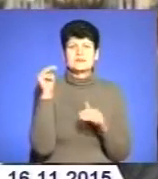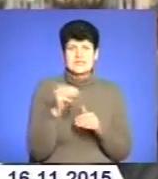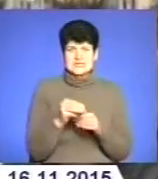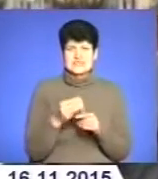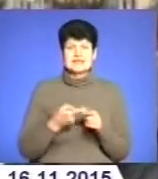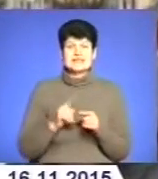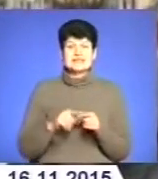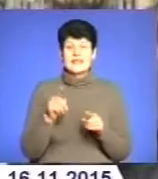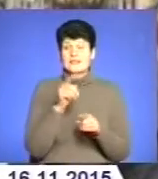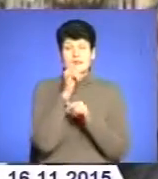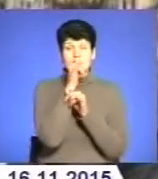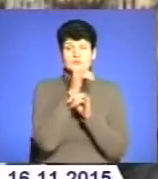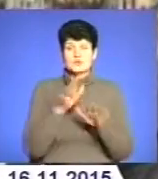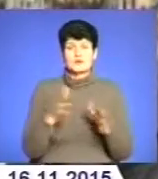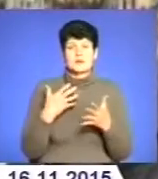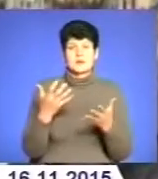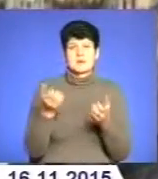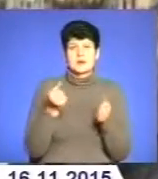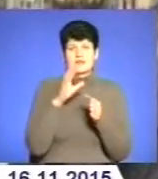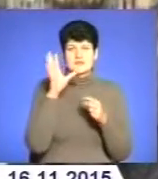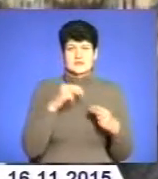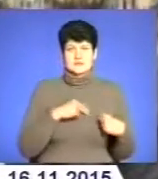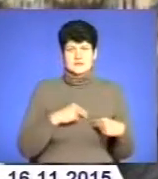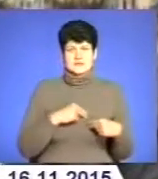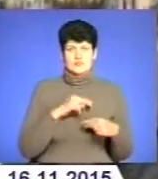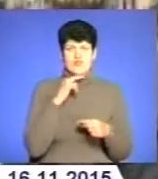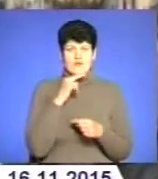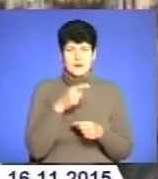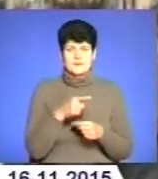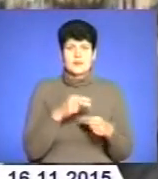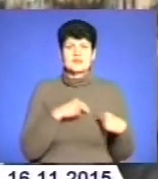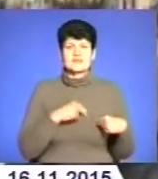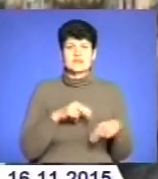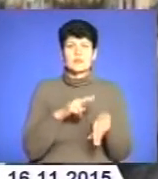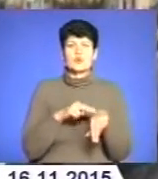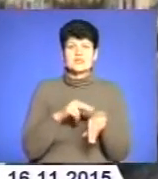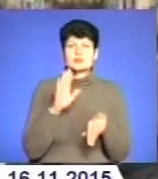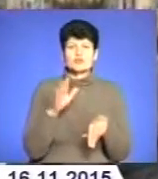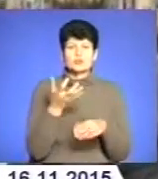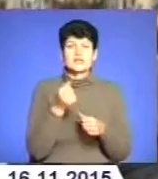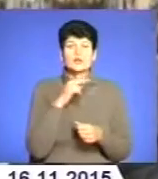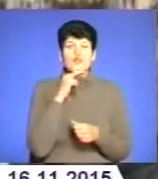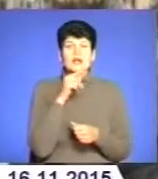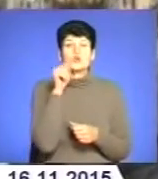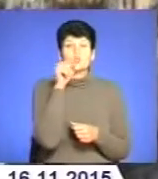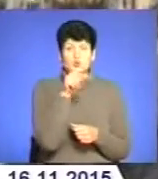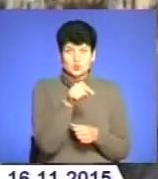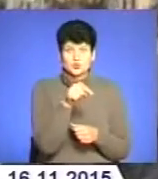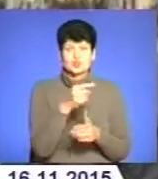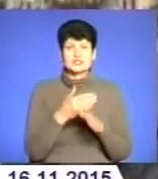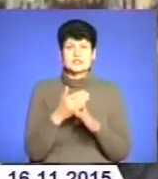це нереально, щоб ми брали до уваги цих всіх працівників. Працівники поліції будуть брати до уваги лише ту частину